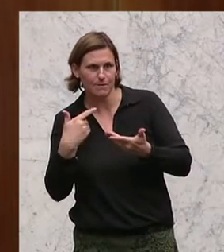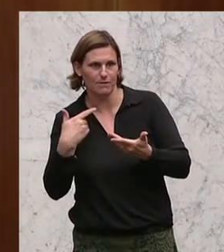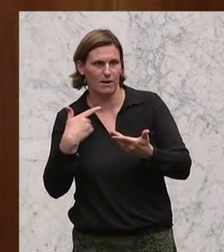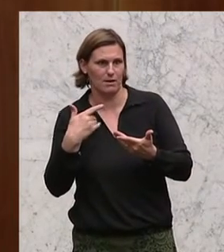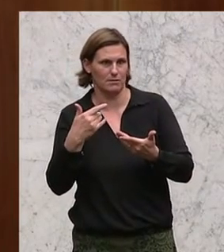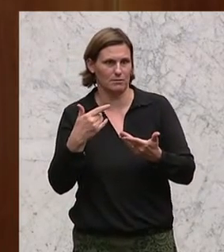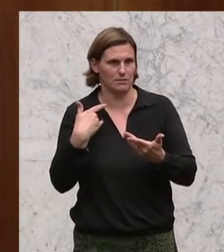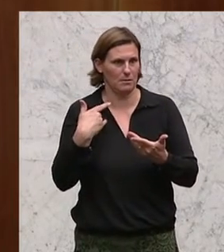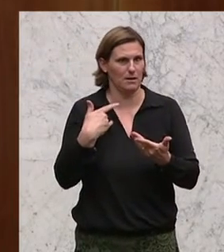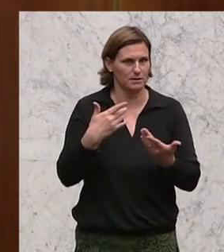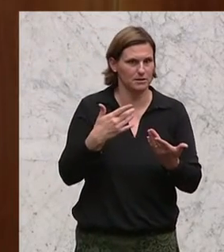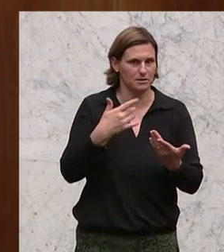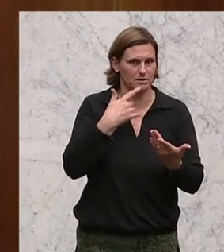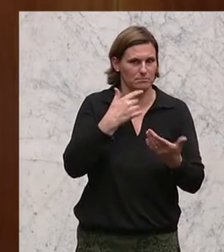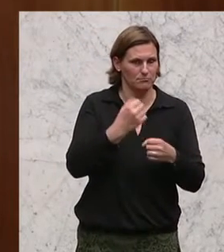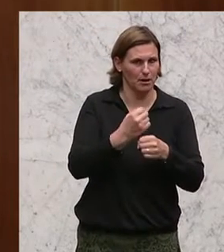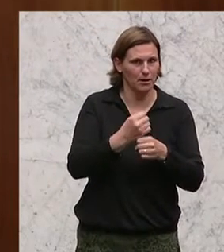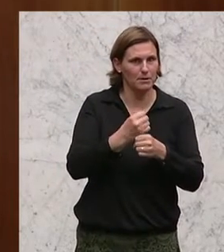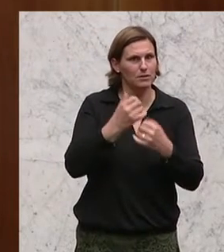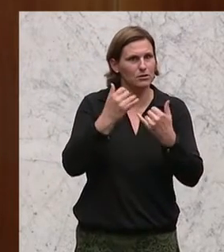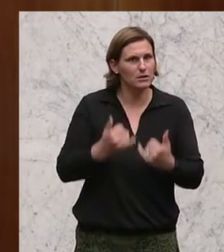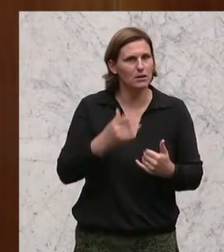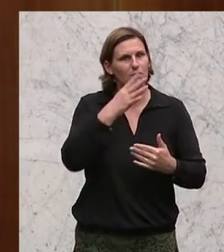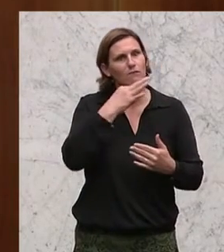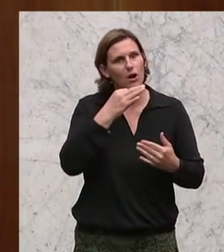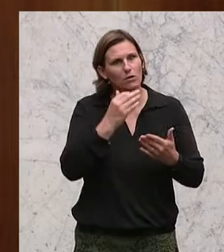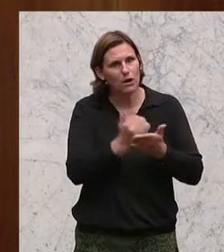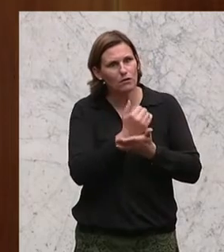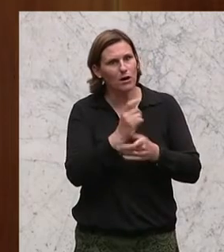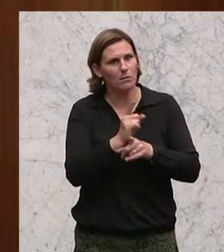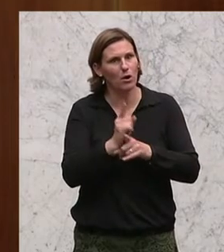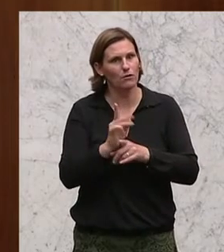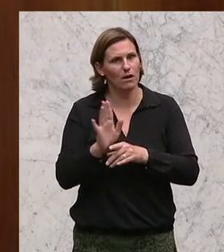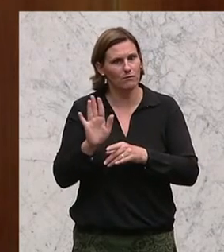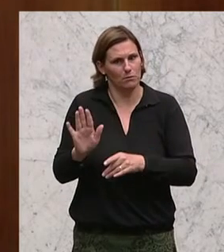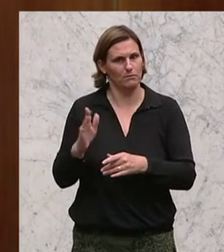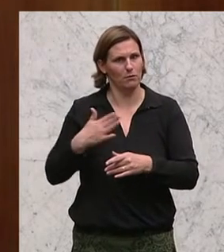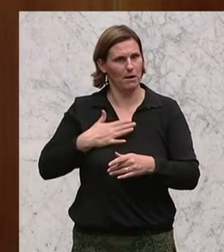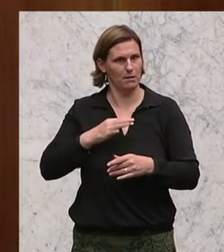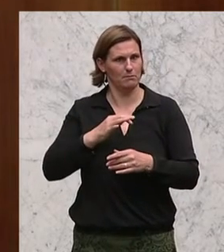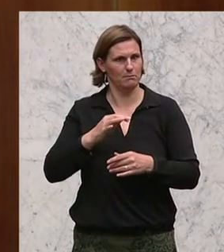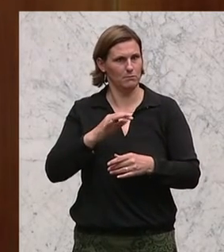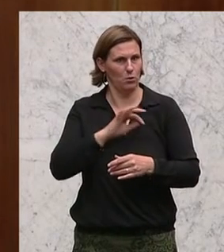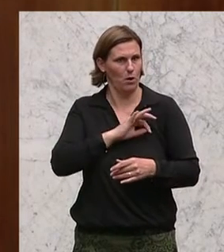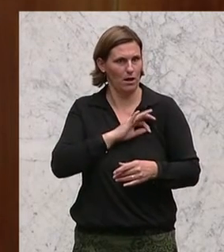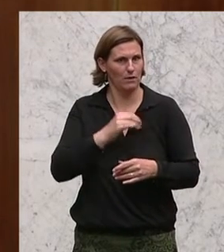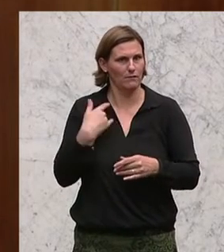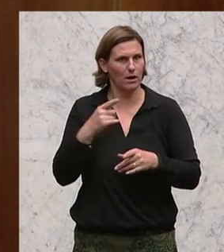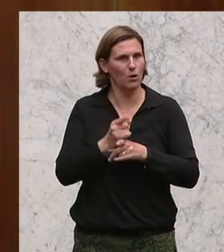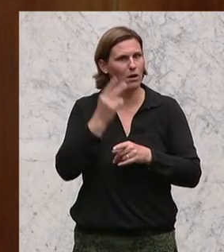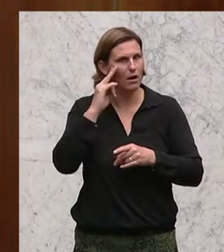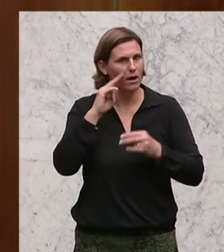Und dass Frauenagenten auch die Agenten meines Erich Voglers waren. Und vom Herrn